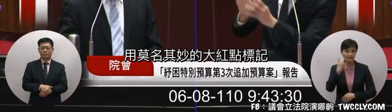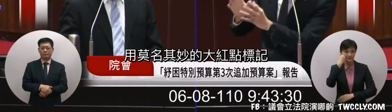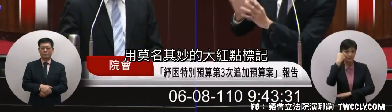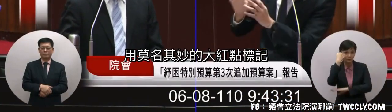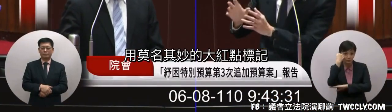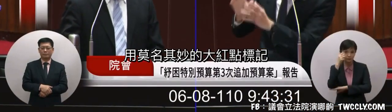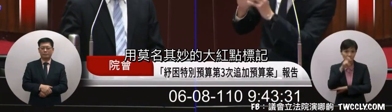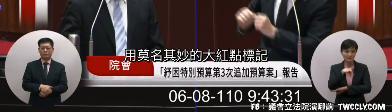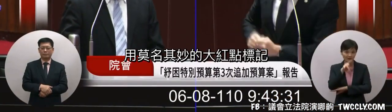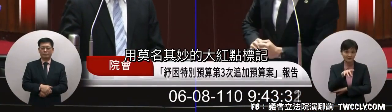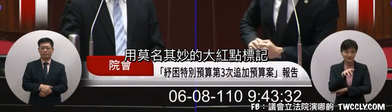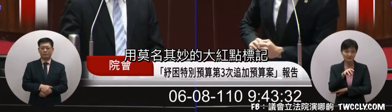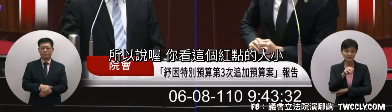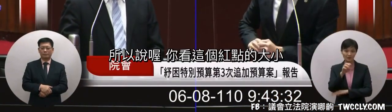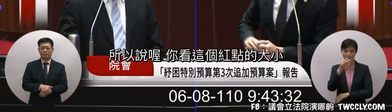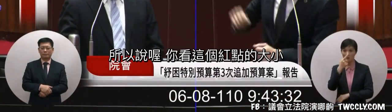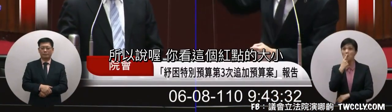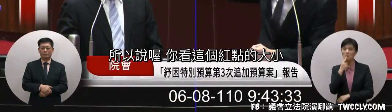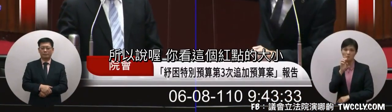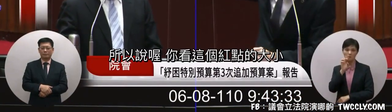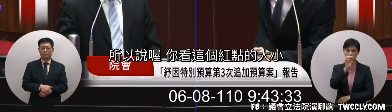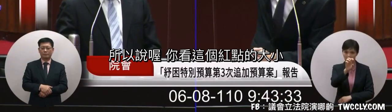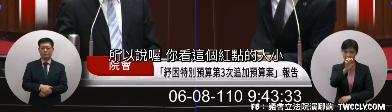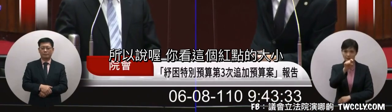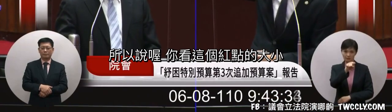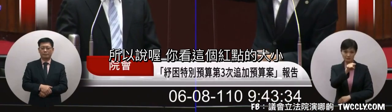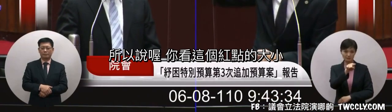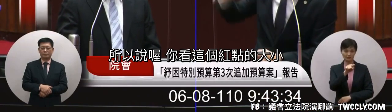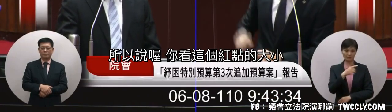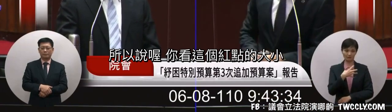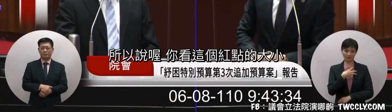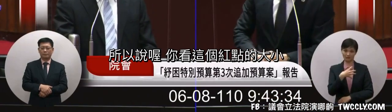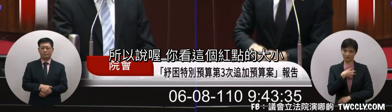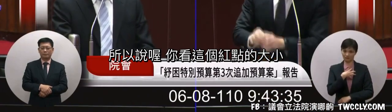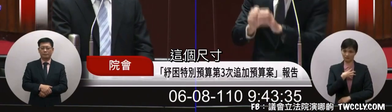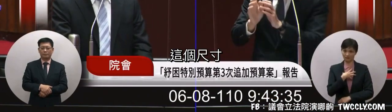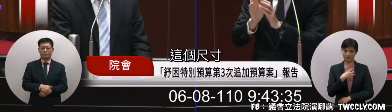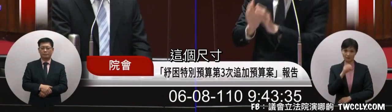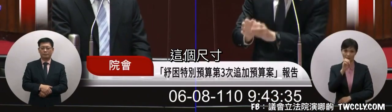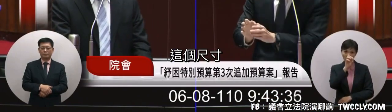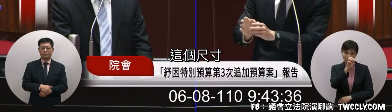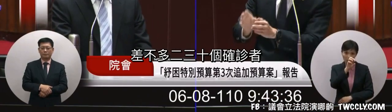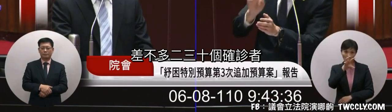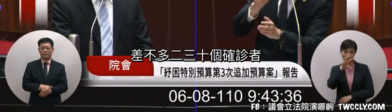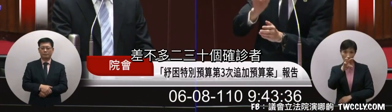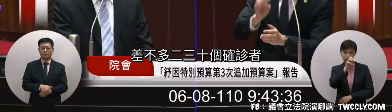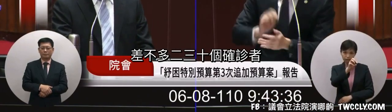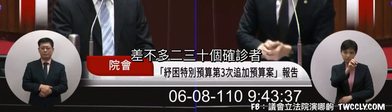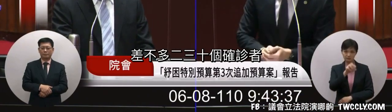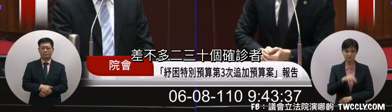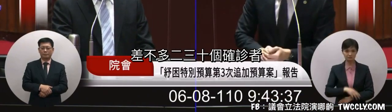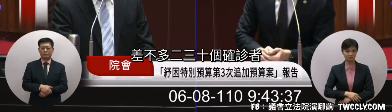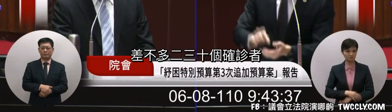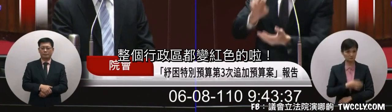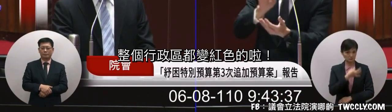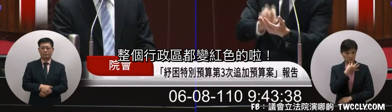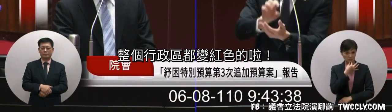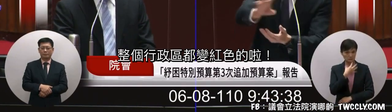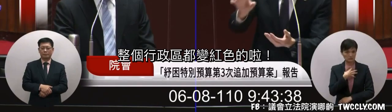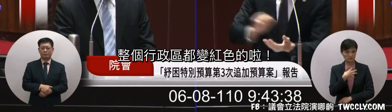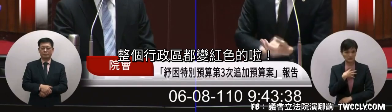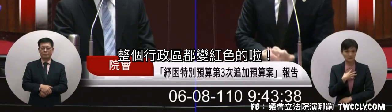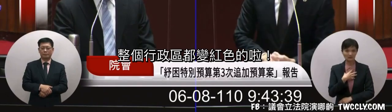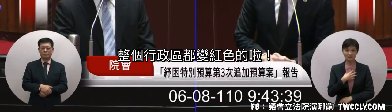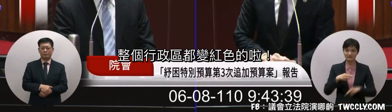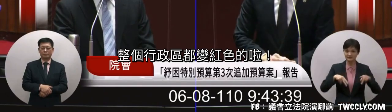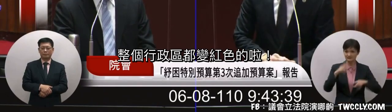記錶大紅店所以說你看這種紅店的大小這個村子差不多二、三十個真的整個